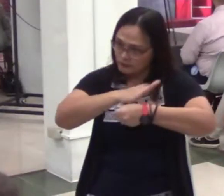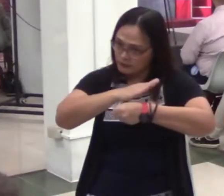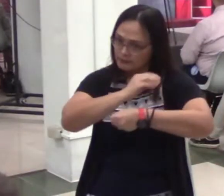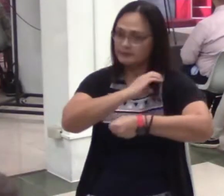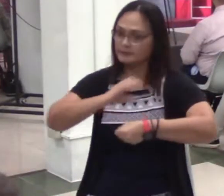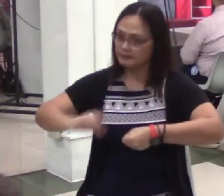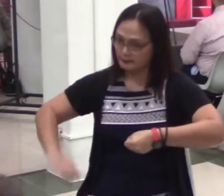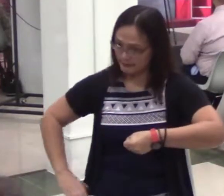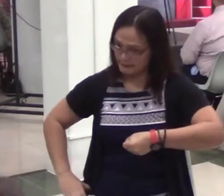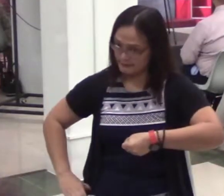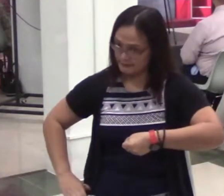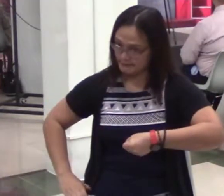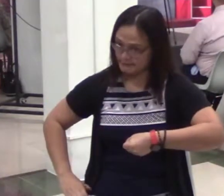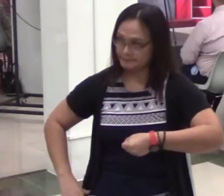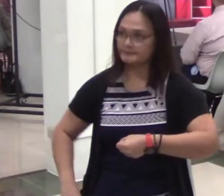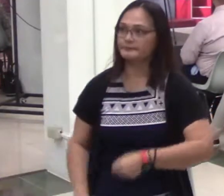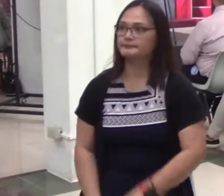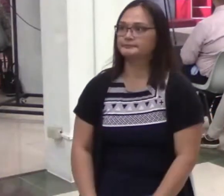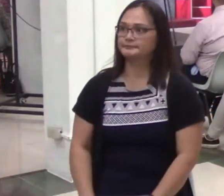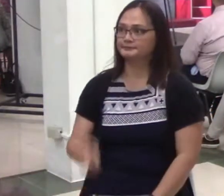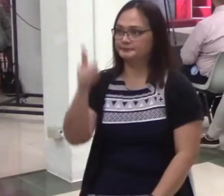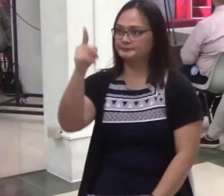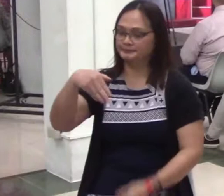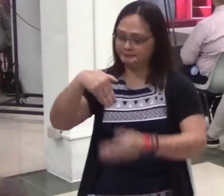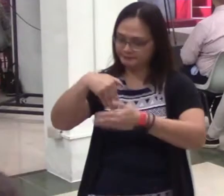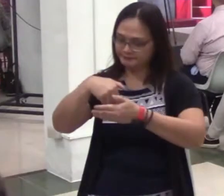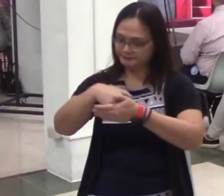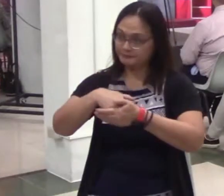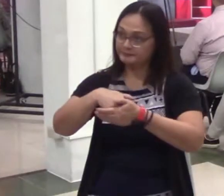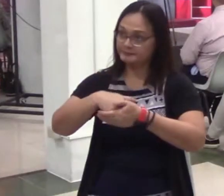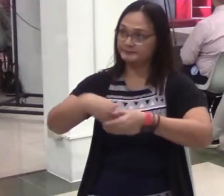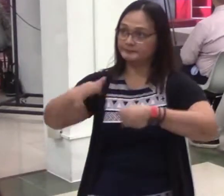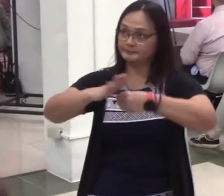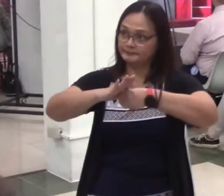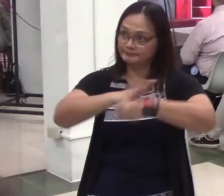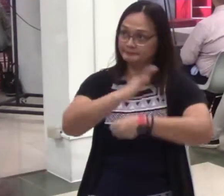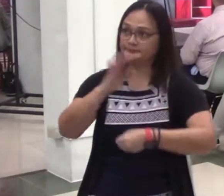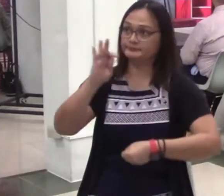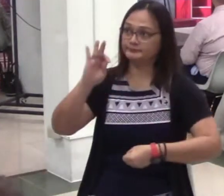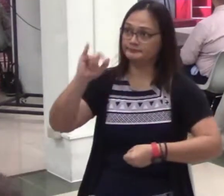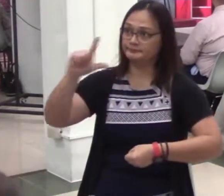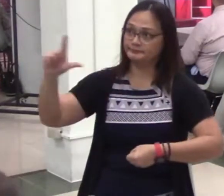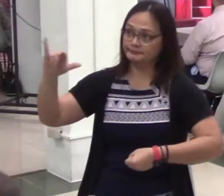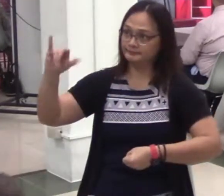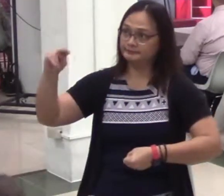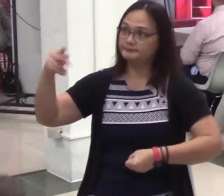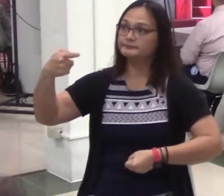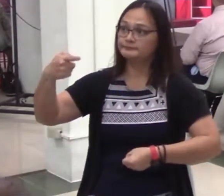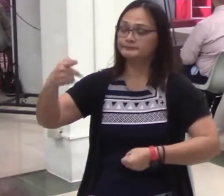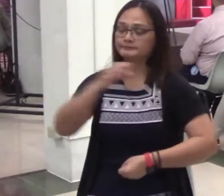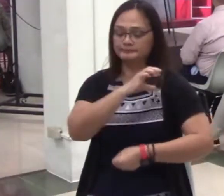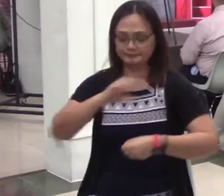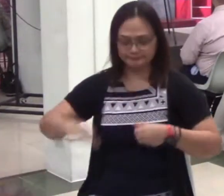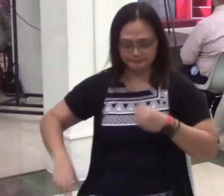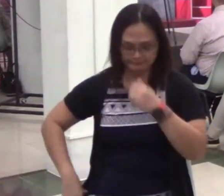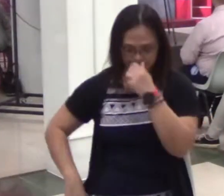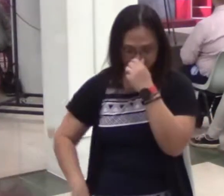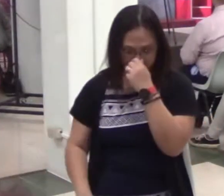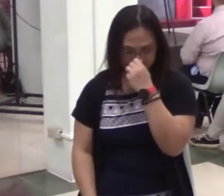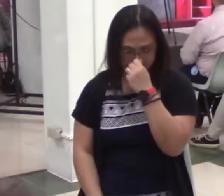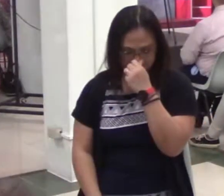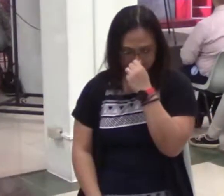Doon po nakasalala yung luwalhati ng Panginoon. So, ang luwalhati po mga kapatid ay hindi cosmetic.